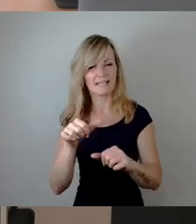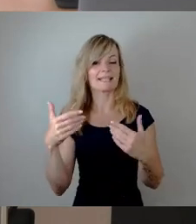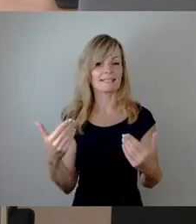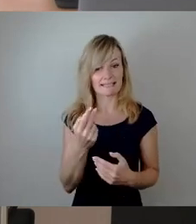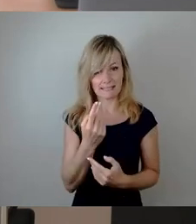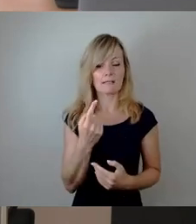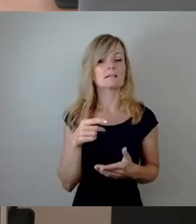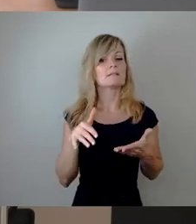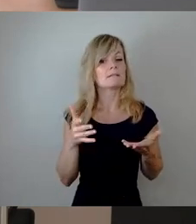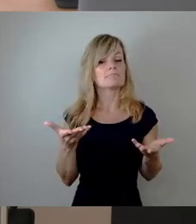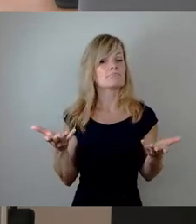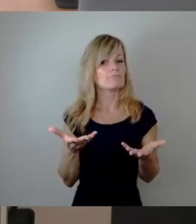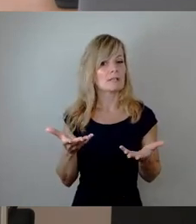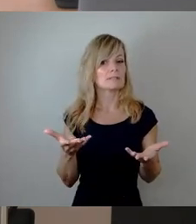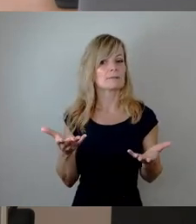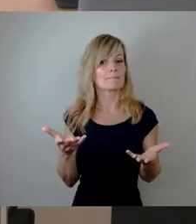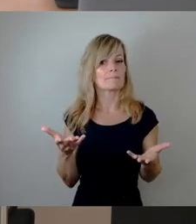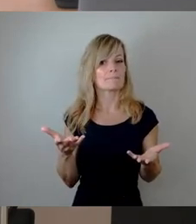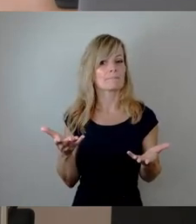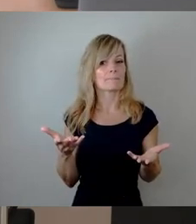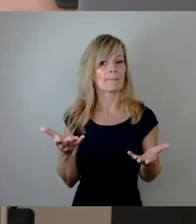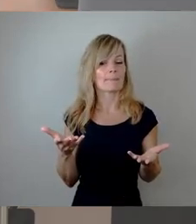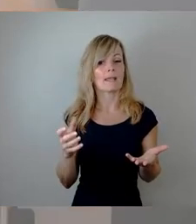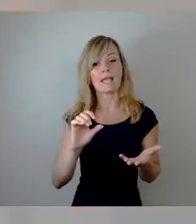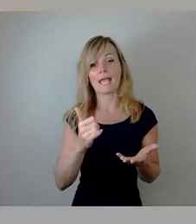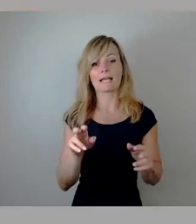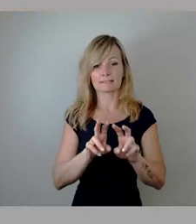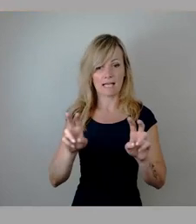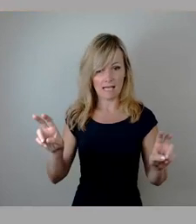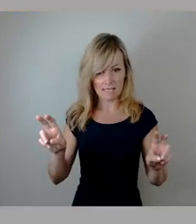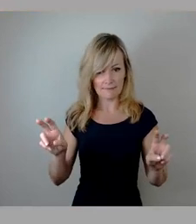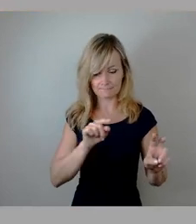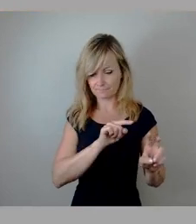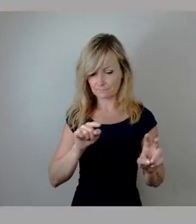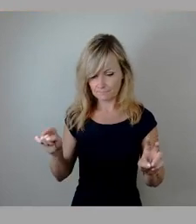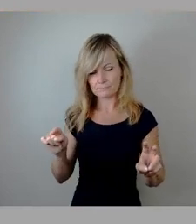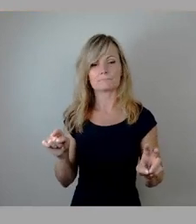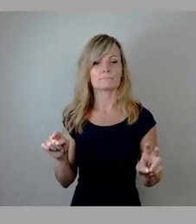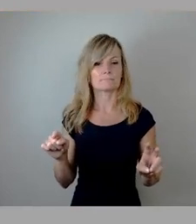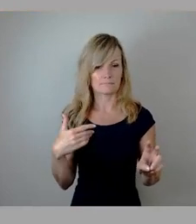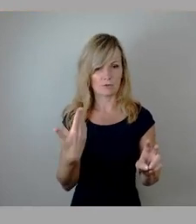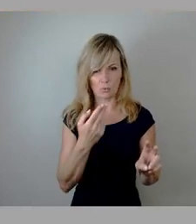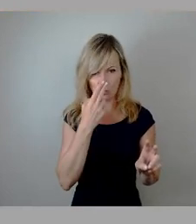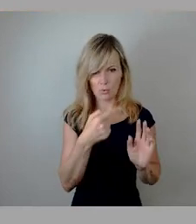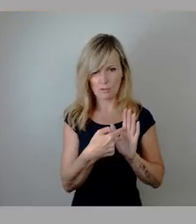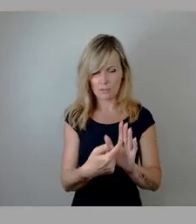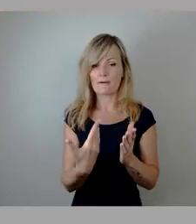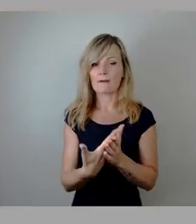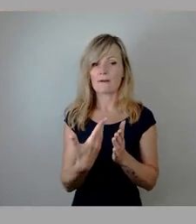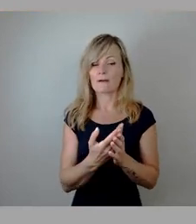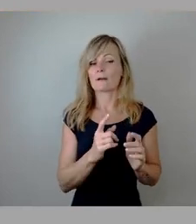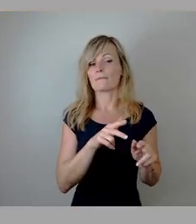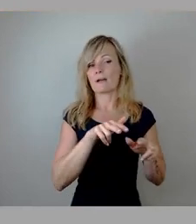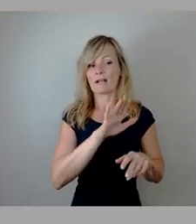wir eine erste Reihe, die ich jetzt mal so dargestellt habe, wie der Vorschlag der Verwaltung